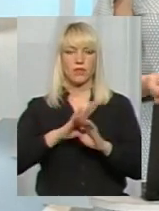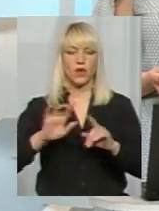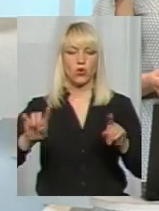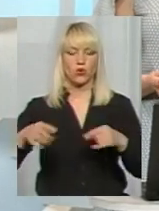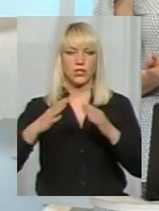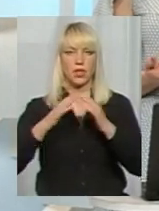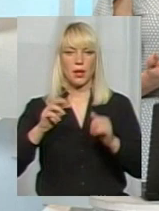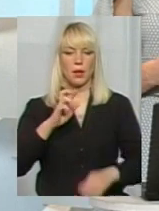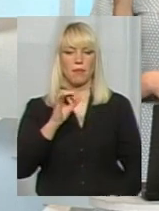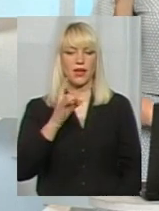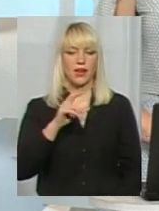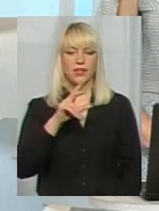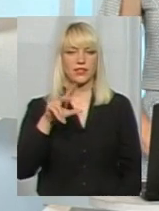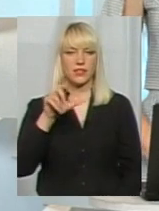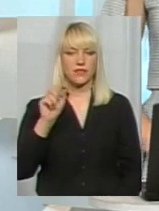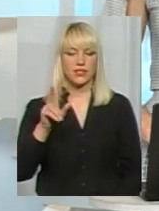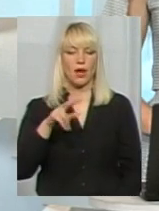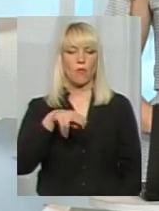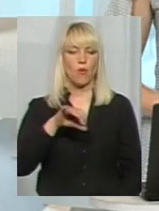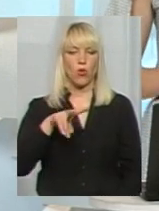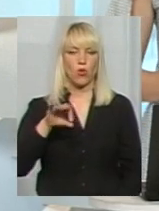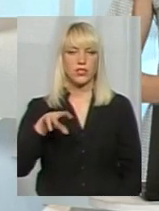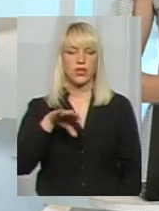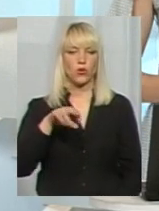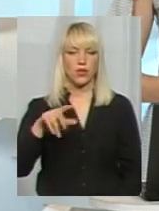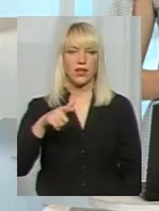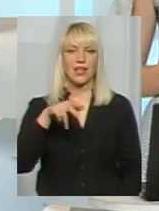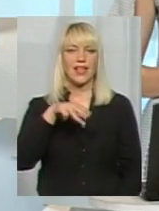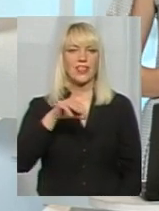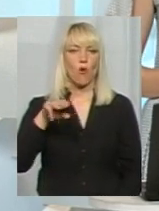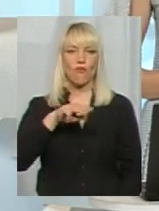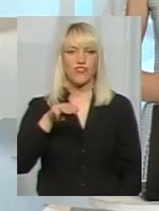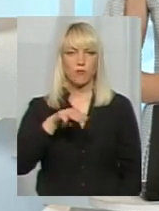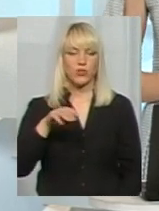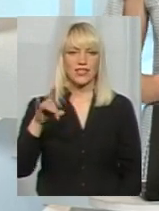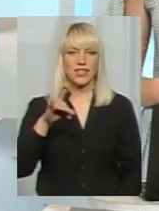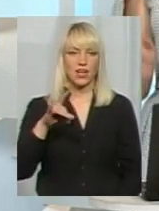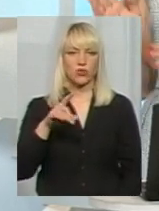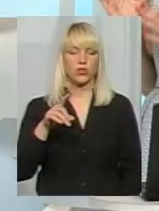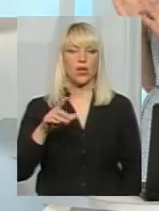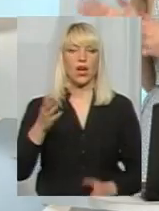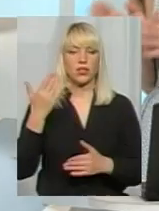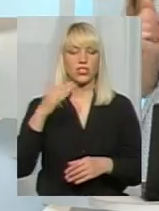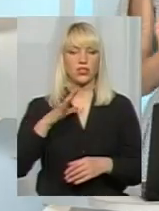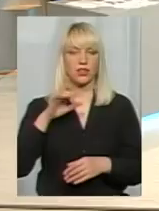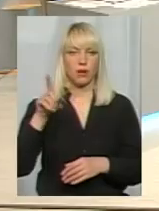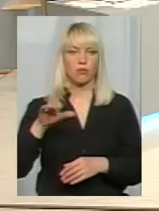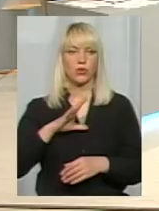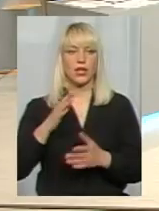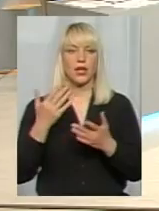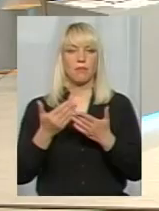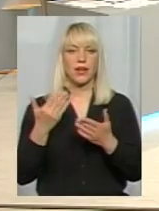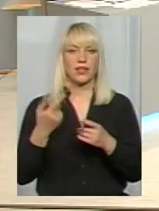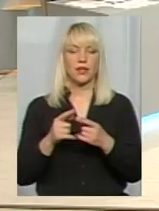табори Берездівська, Медживівська і Полонська ОТГ. Також не буде в Теофіпольському районі, а раніше там були. І перед тим, як надати вам, пані Тетяну,